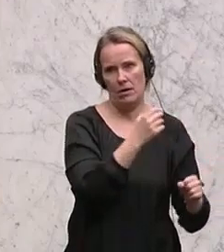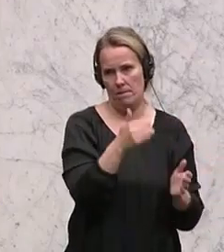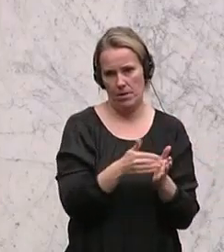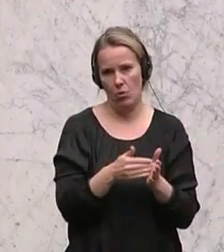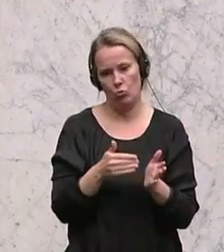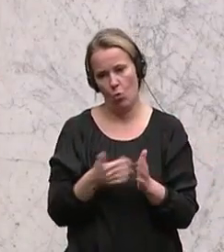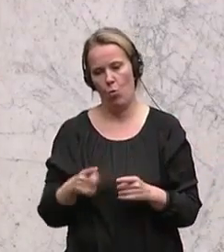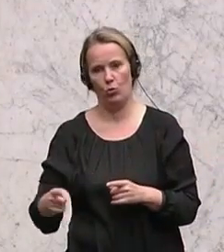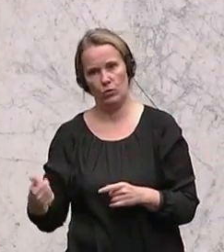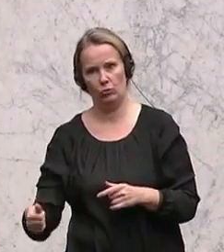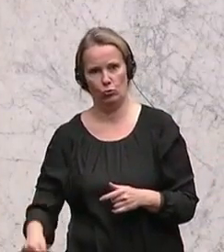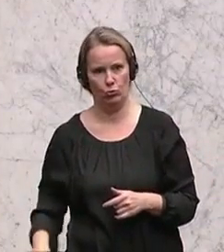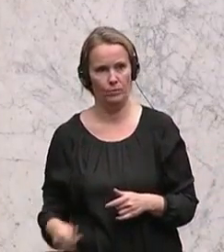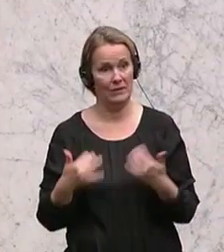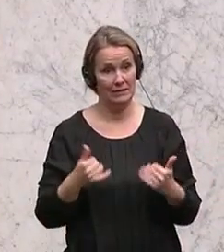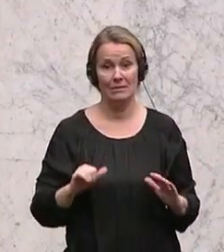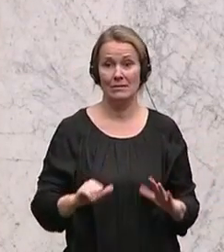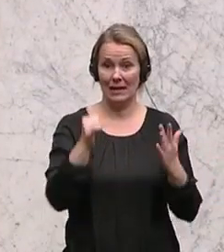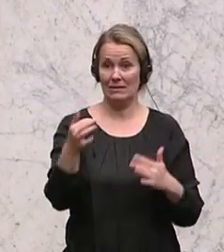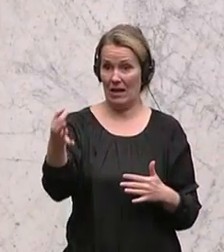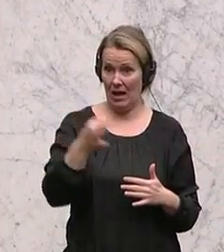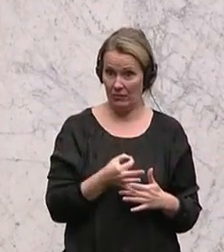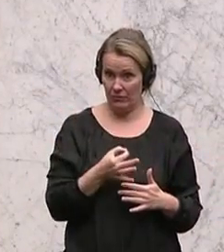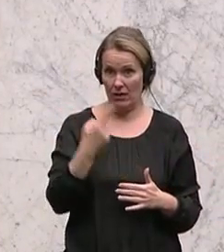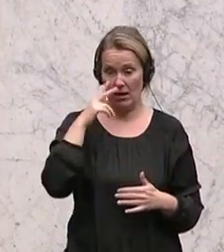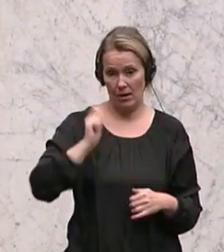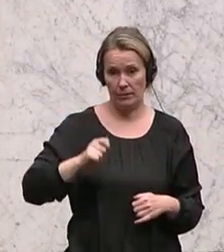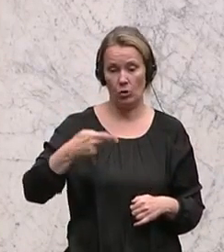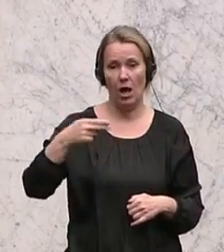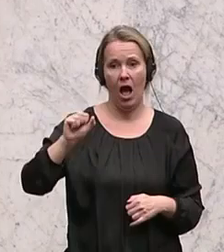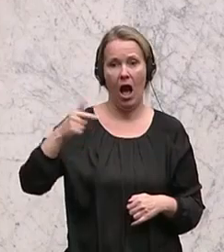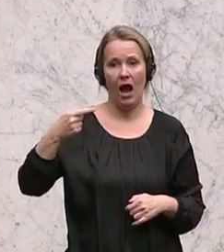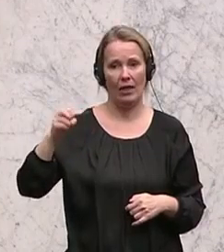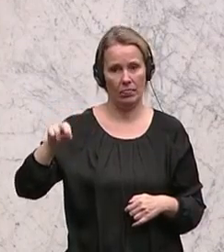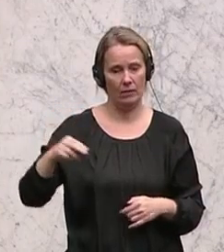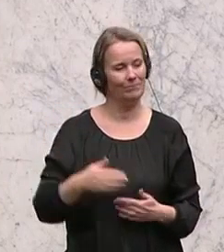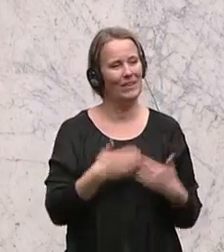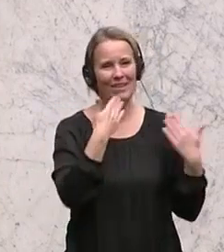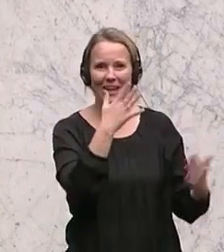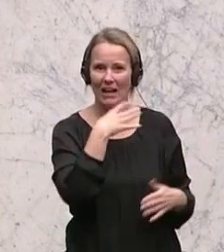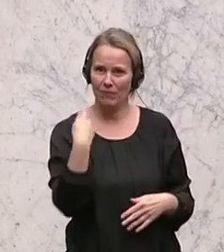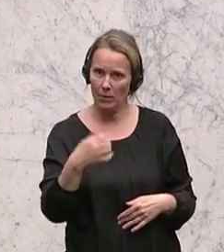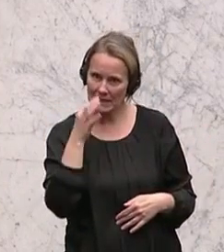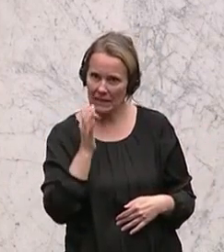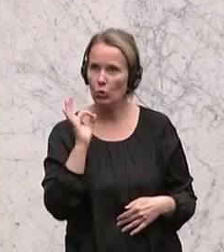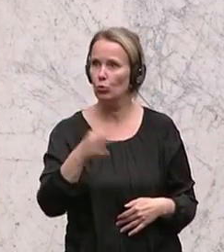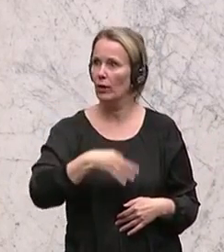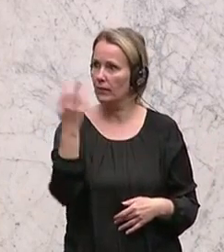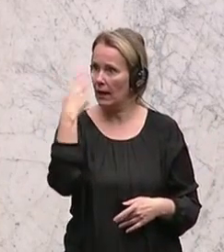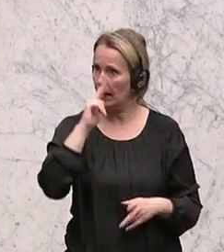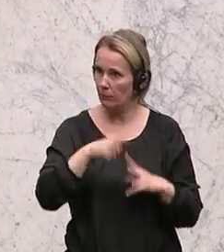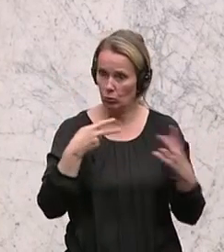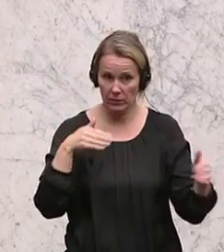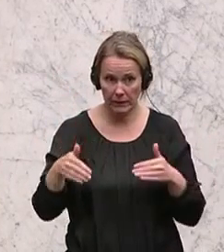Damit gelangen wir zur sechsten Anfrage des Herrn Abgeordneten Hagen. Danke, Frau Präsidentin. Guten Tag, Herr Bundesminister.